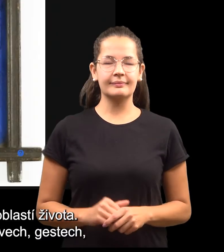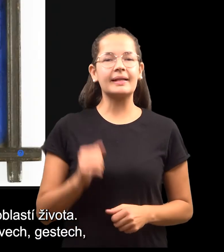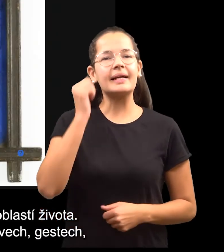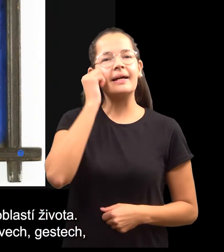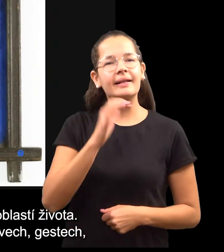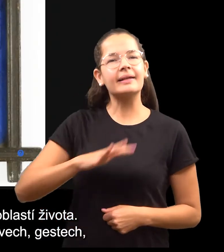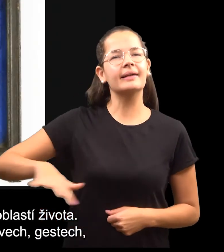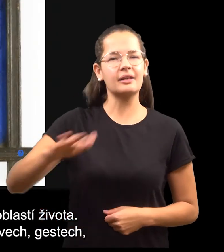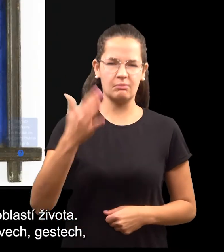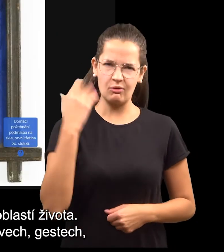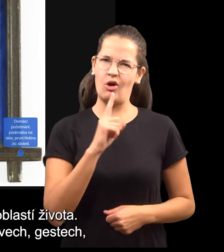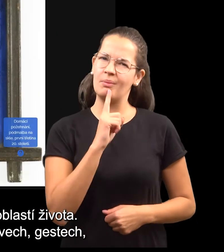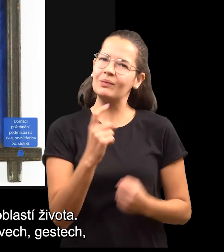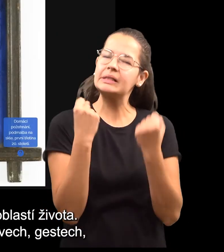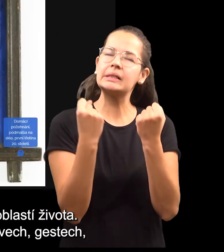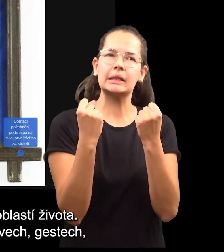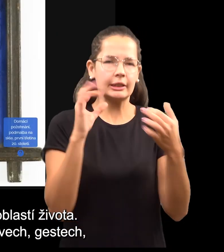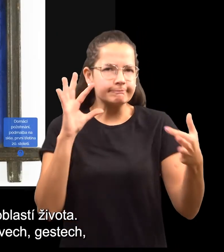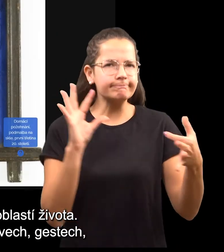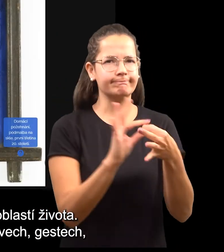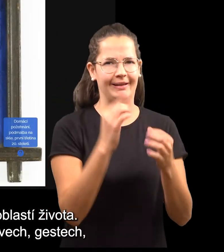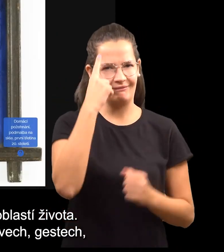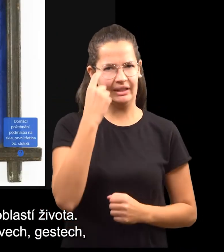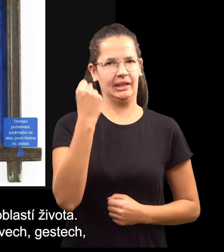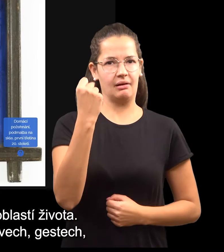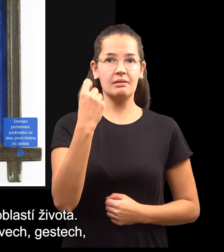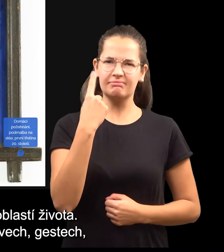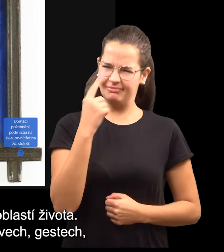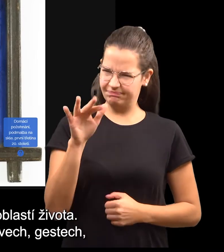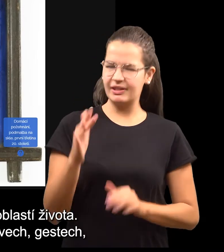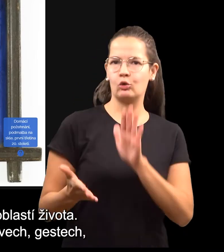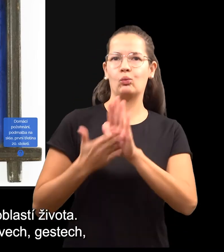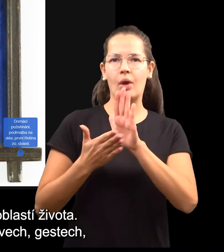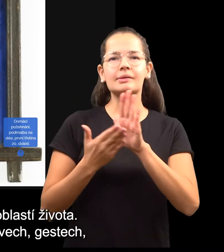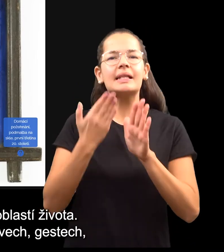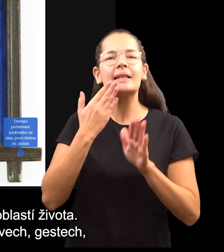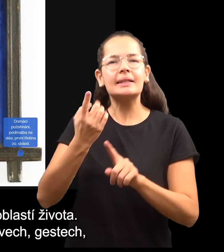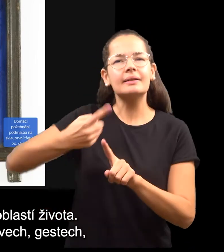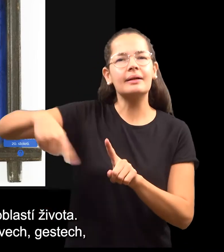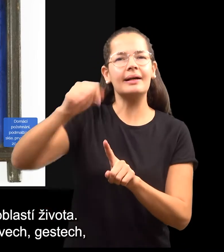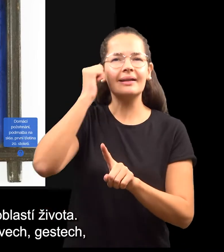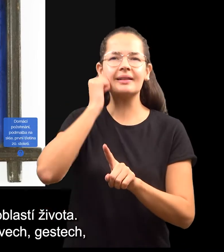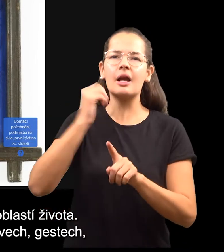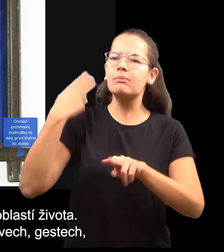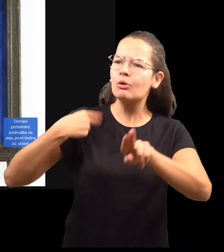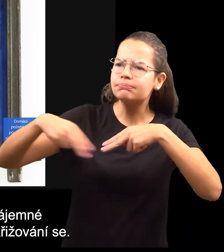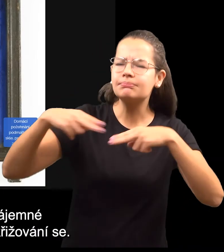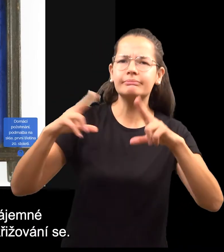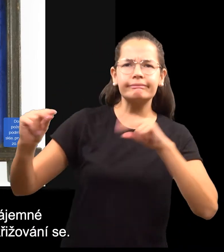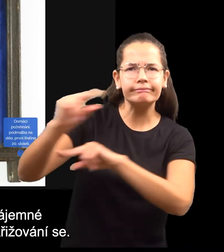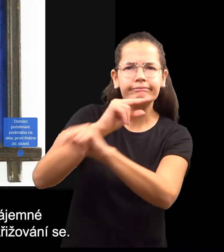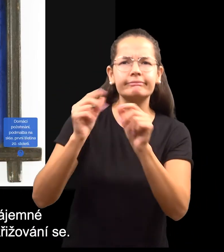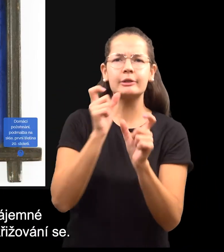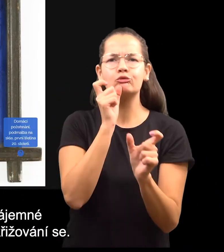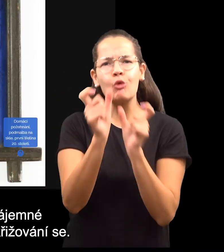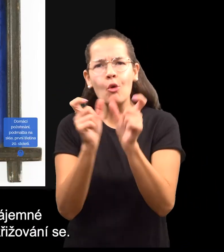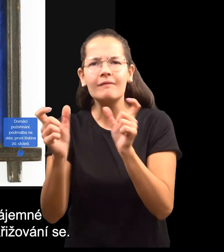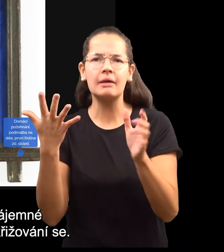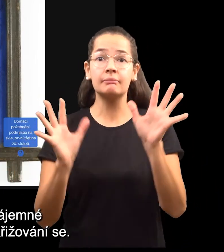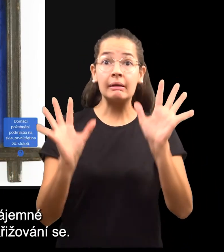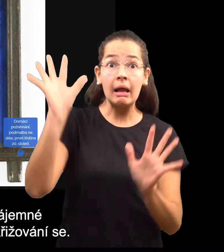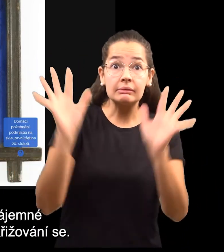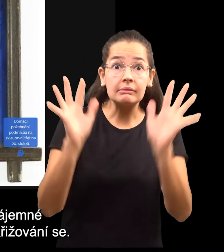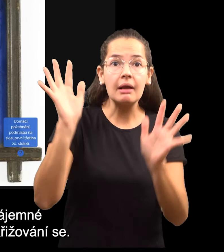Víra prostupovala do všech oblastí života. Odrážela se v komunikaci, slovech, gestech, ať už šlo o pozdrav,